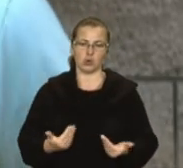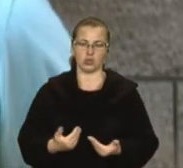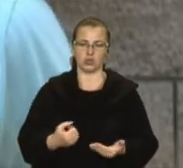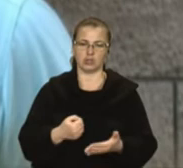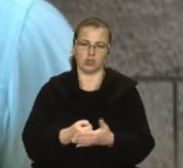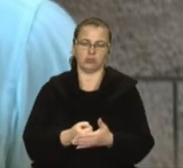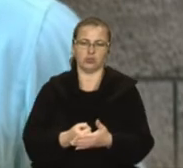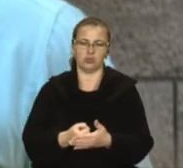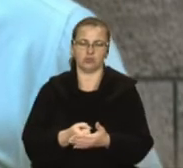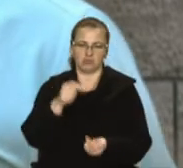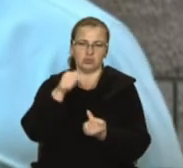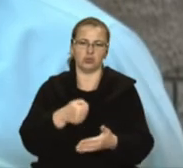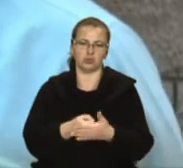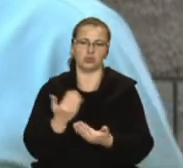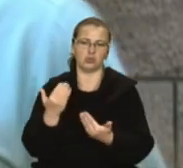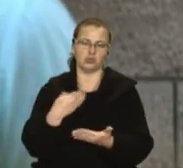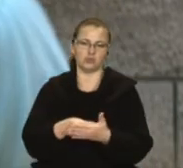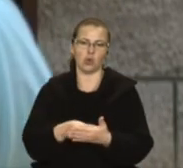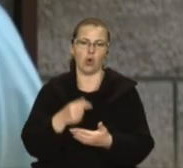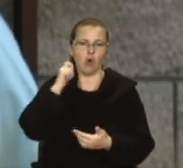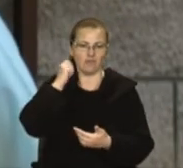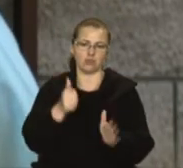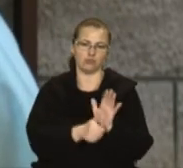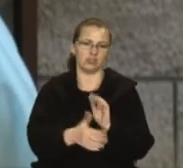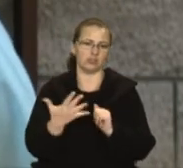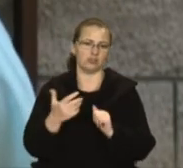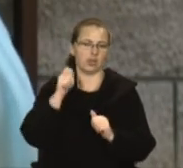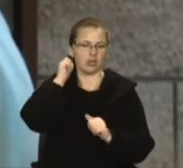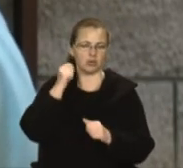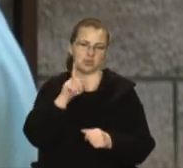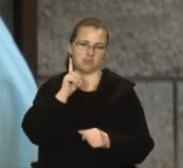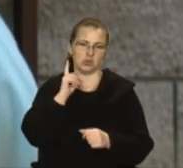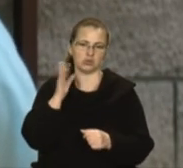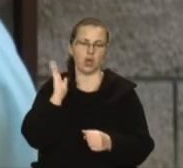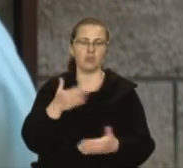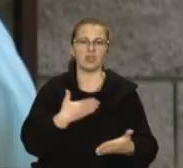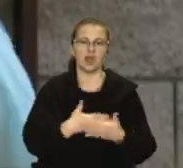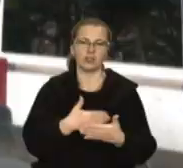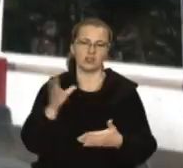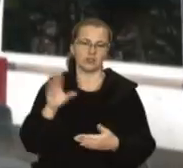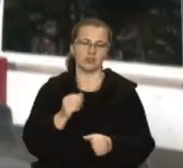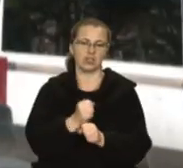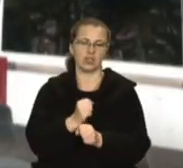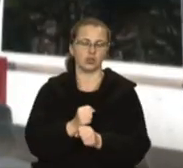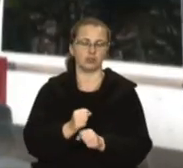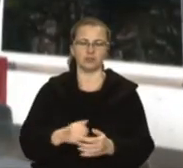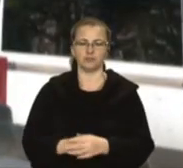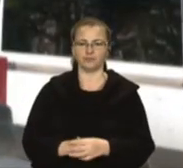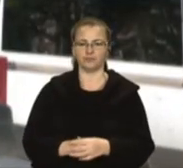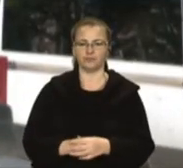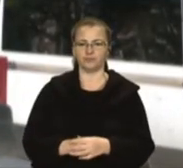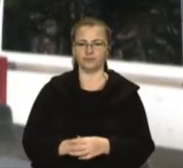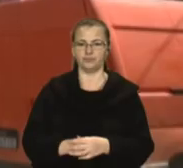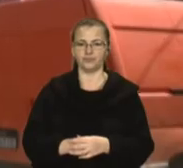до свого віку. Вона дуже молода жінка і 65 років. Мусить бути активною, робити все, що їй подобається. Оксана Цихоляс,